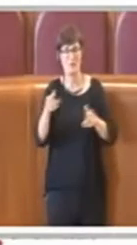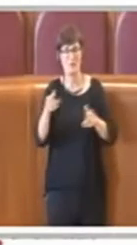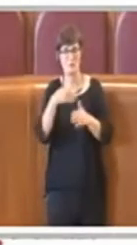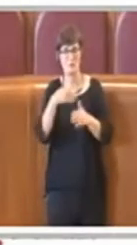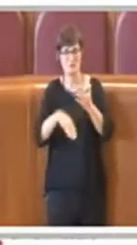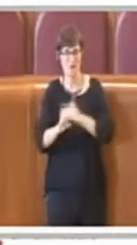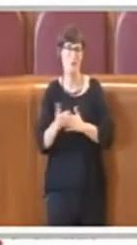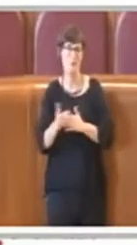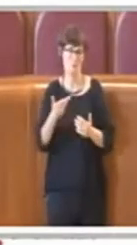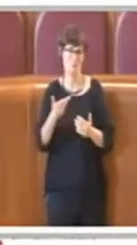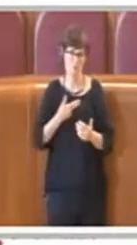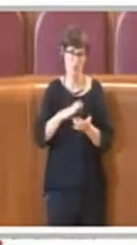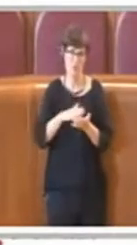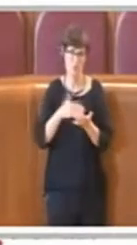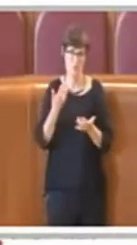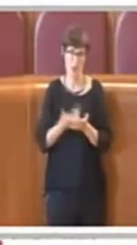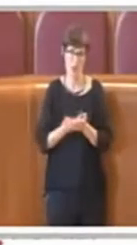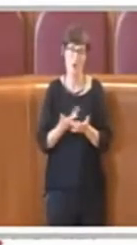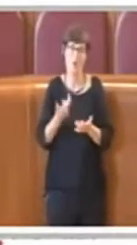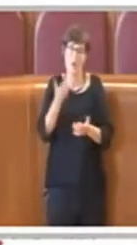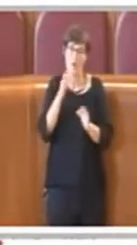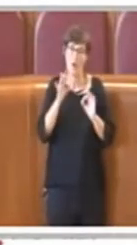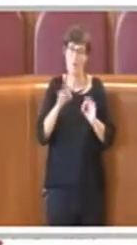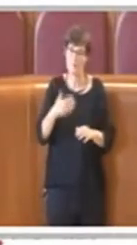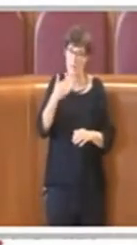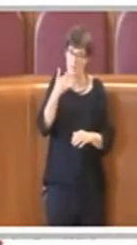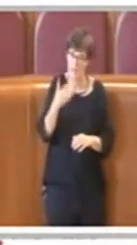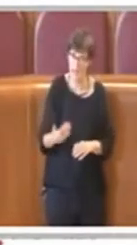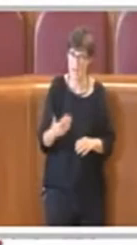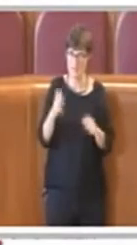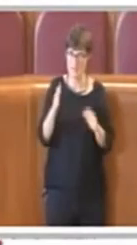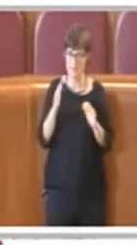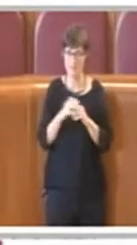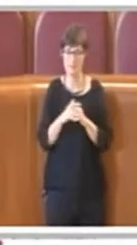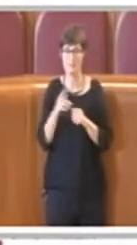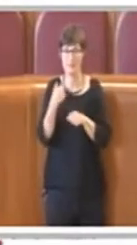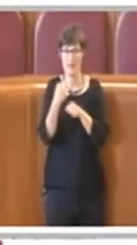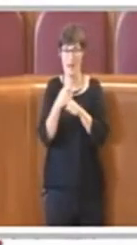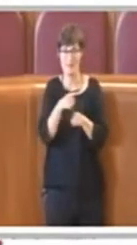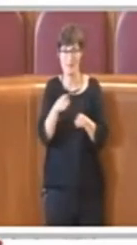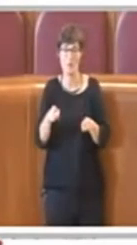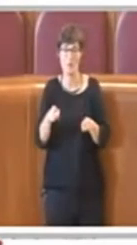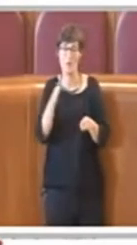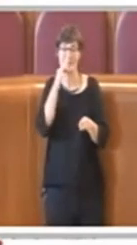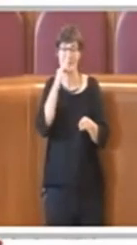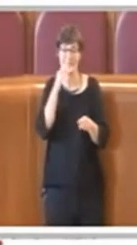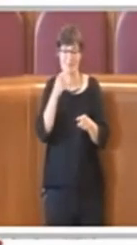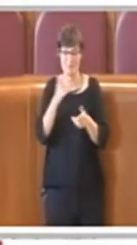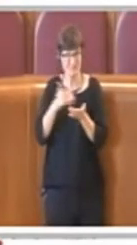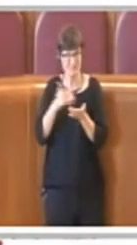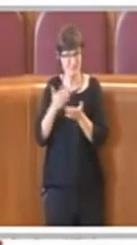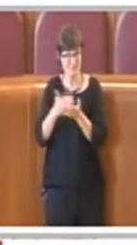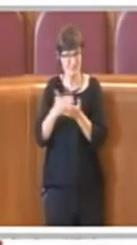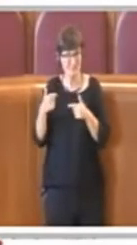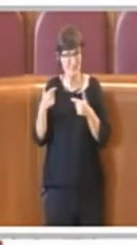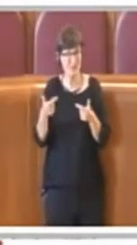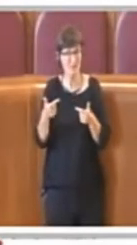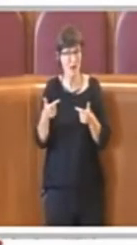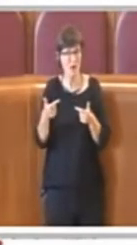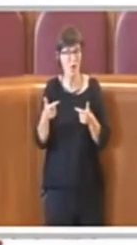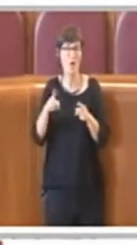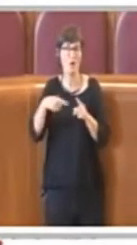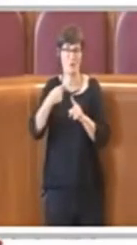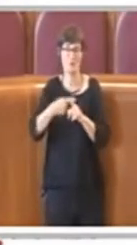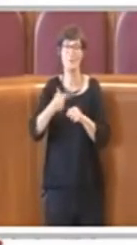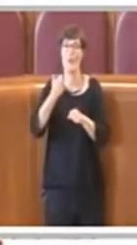svolgono e che hanno svolto anche rispetto a questa riforma. Quindi per non svilire il lavoro pregresso delle consulte e garantire continuità